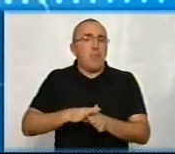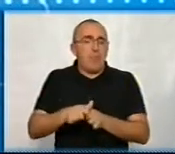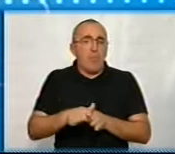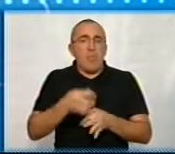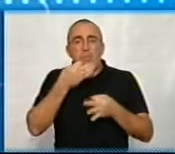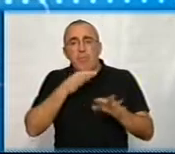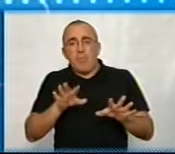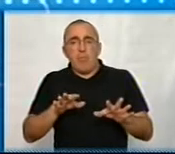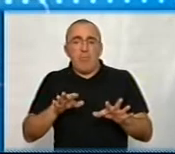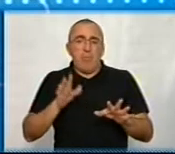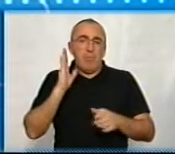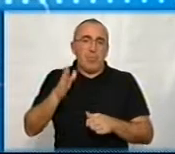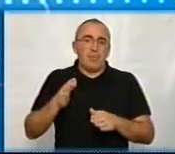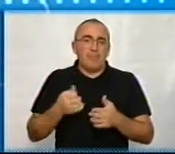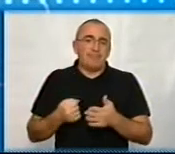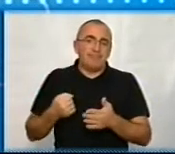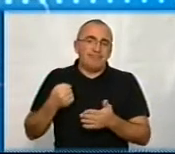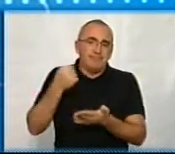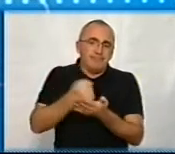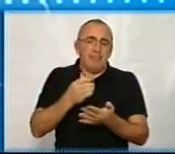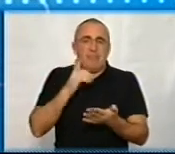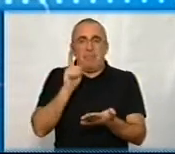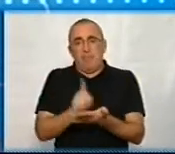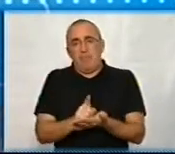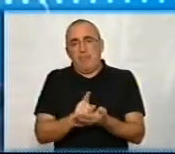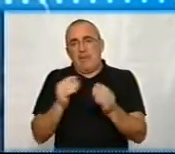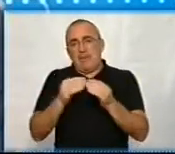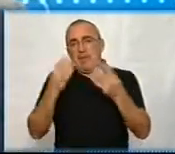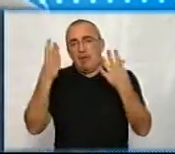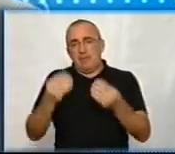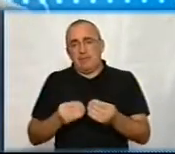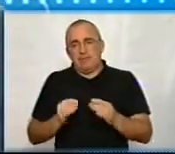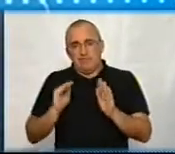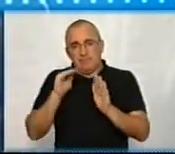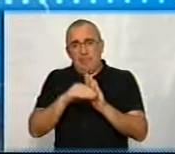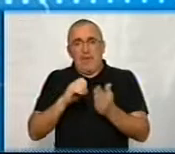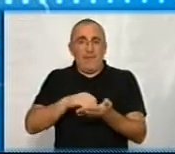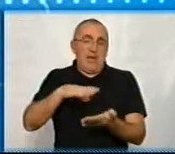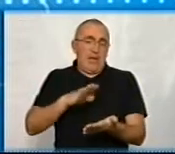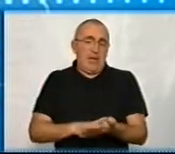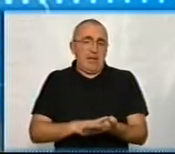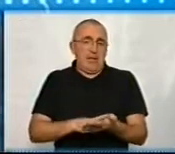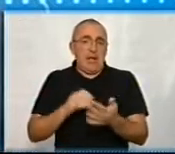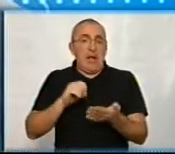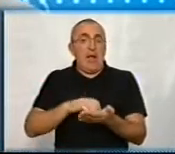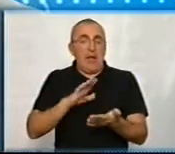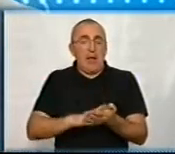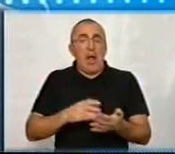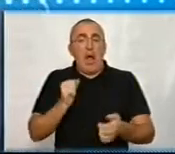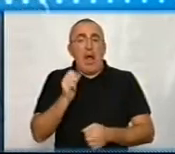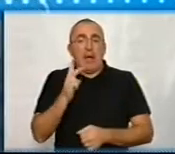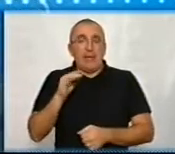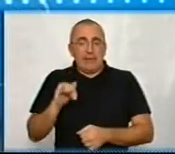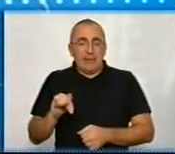повноваження, власне або делеговано, воно має там в 10 днів заноситися в реєстр. І буде реєстр актів